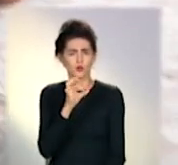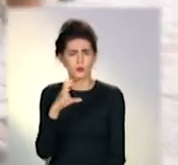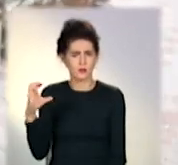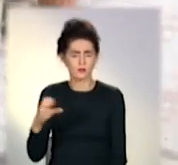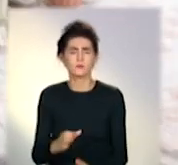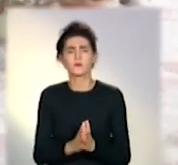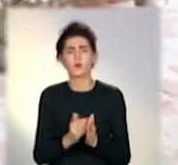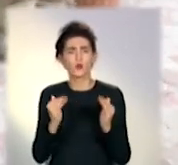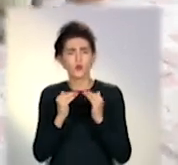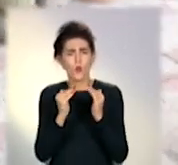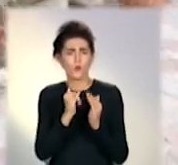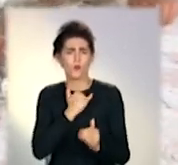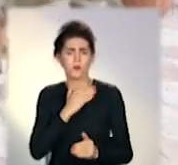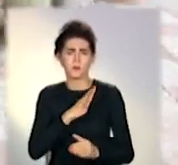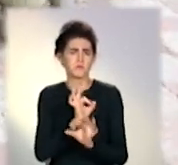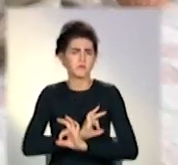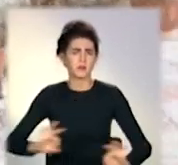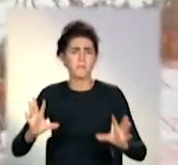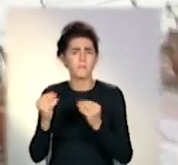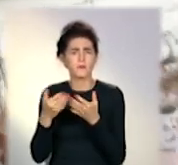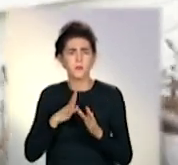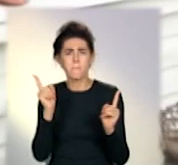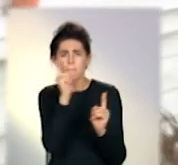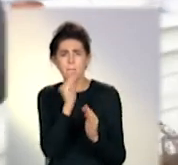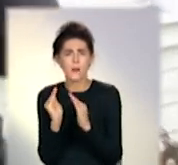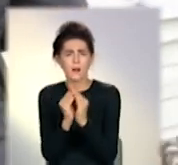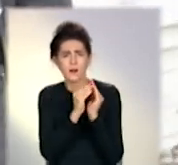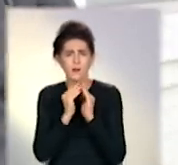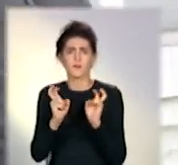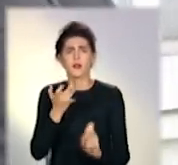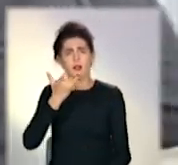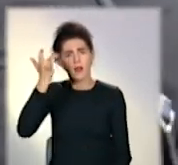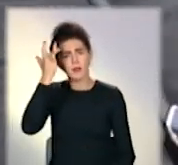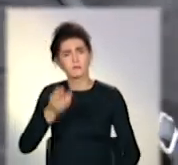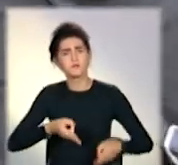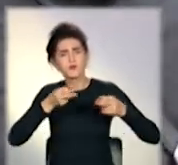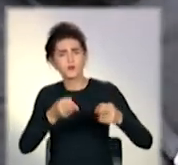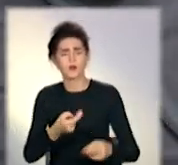лапочка. Вона маленькая, але, знаєте, навіть літом приїжджати.